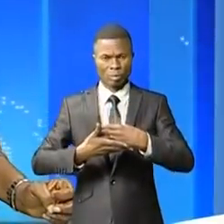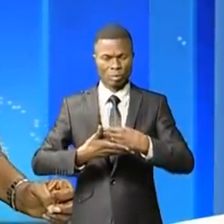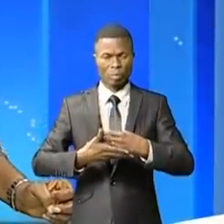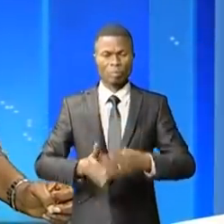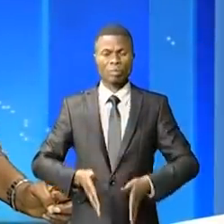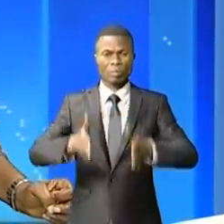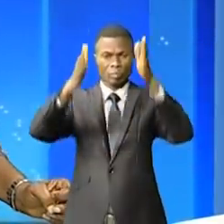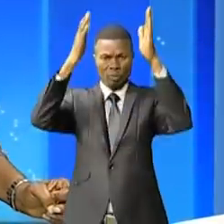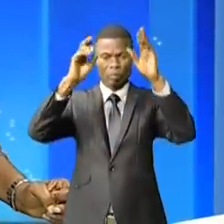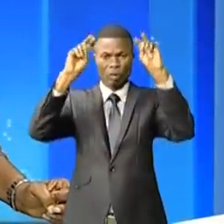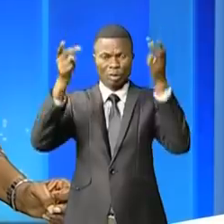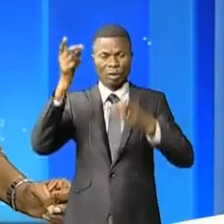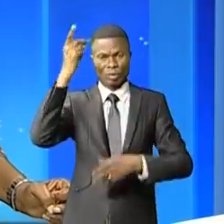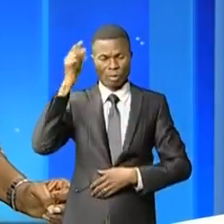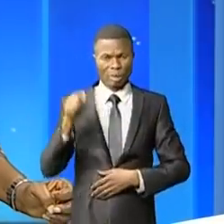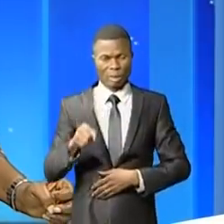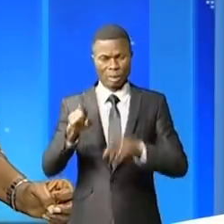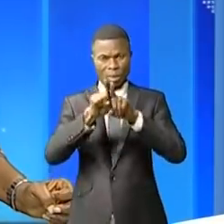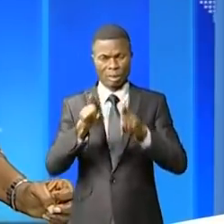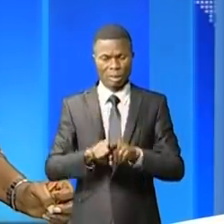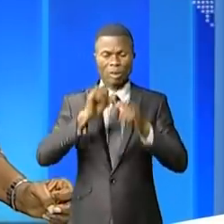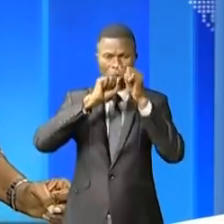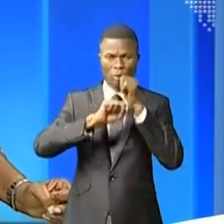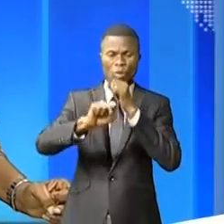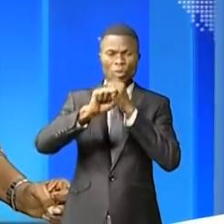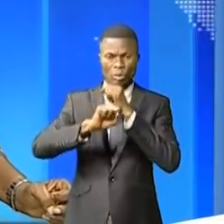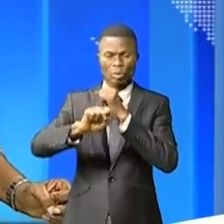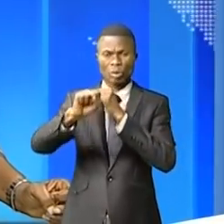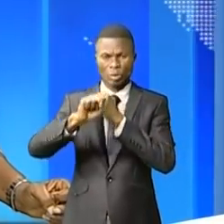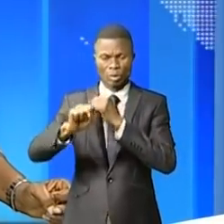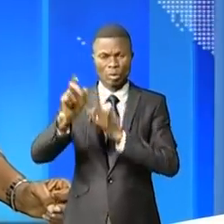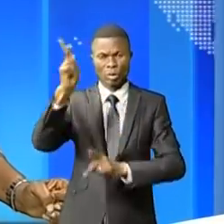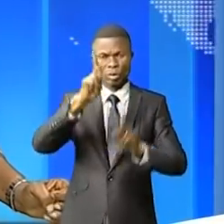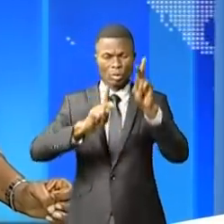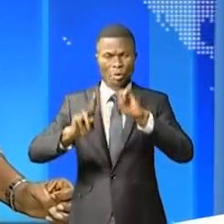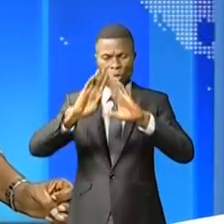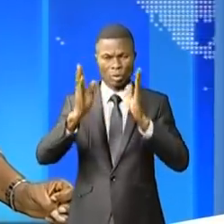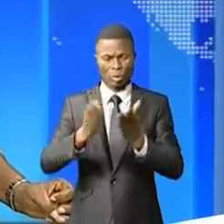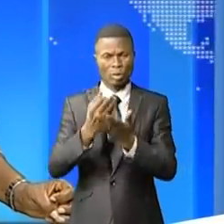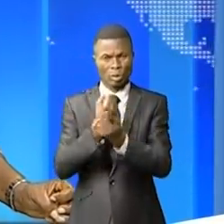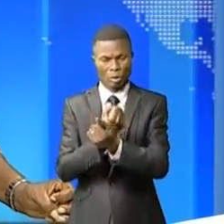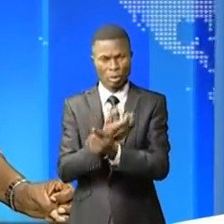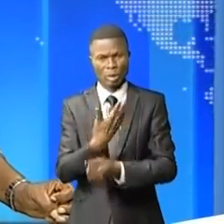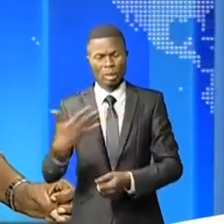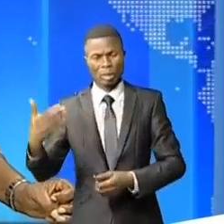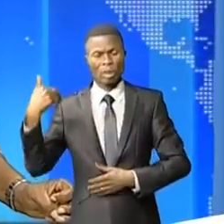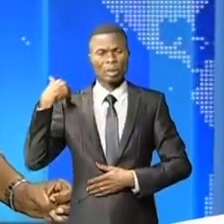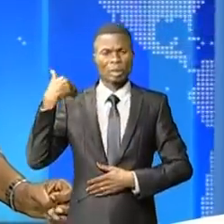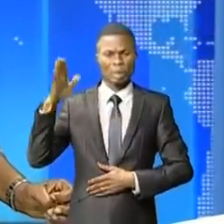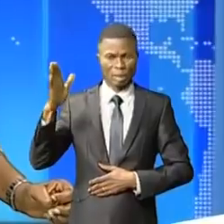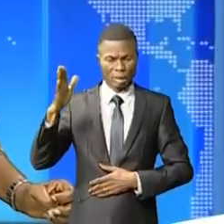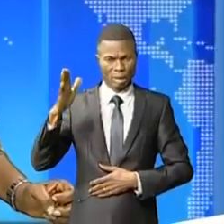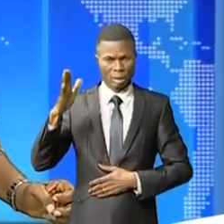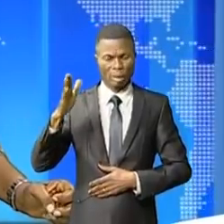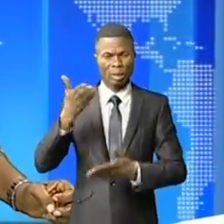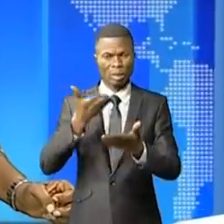monuments dans la ville de Kinshasa ainsi que la sensibilisation de la population au respect de patrimoine de l'État était